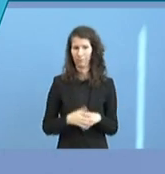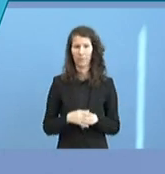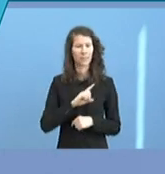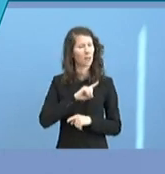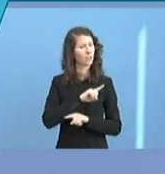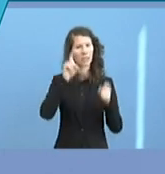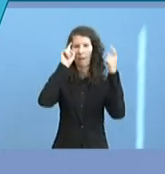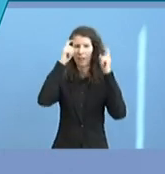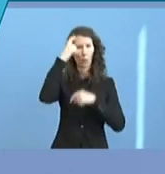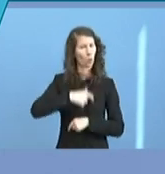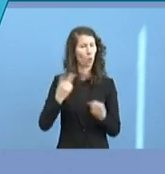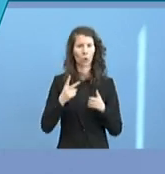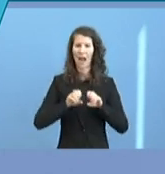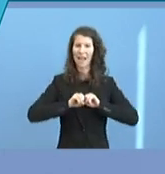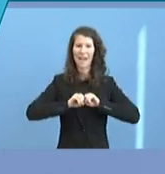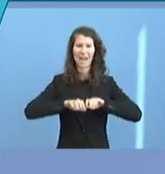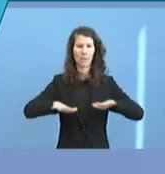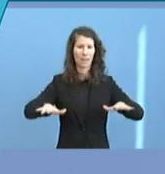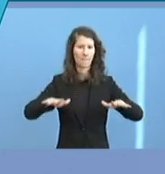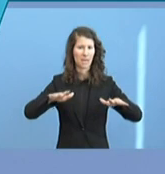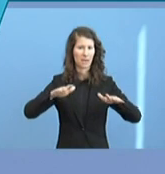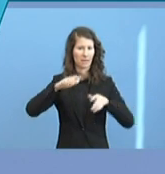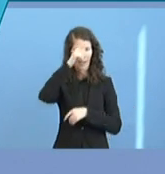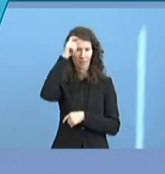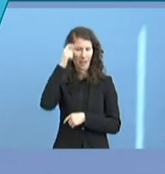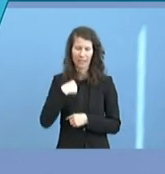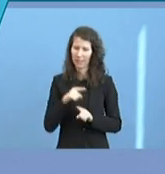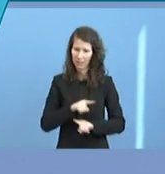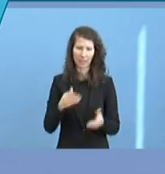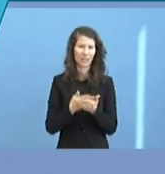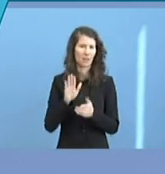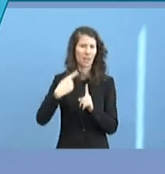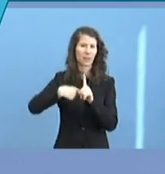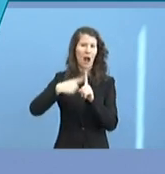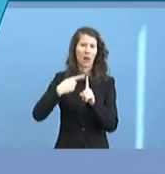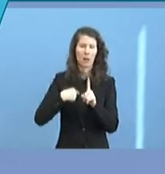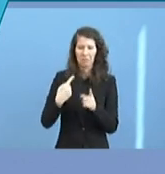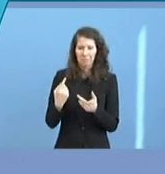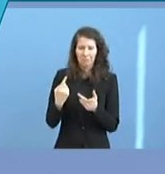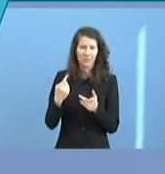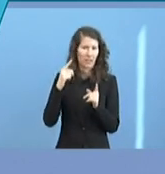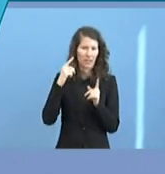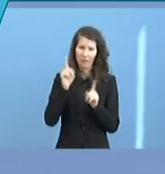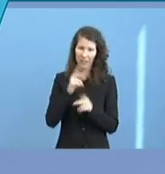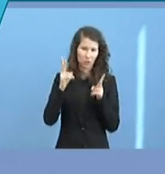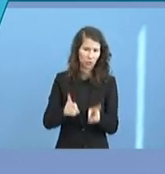oder Epidemiologe und kann deswegen diese Zahlen auch nicht beurteilen. Zweitens,